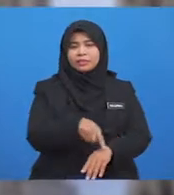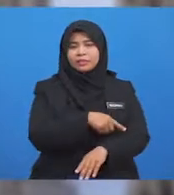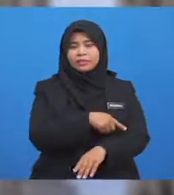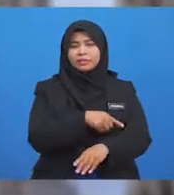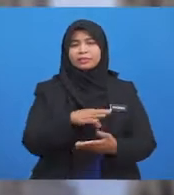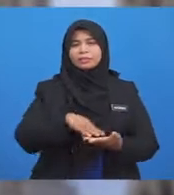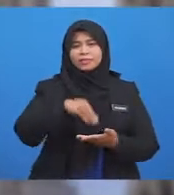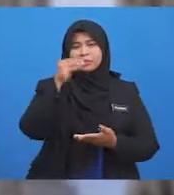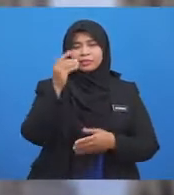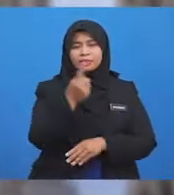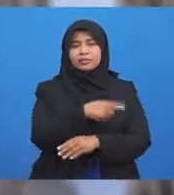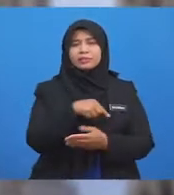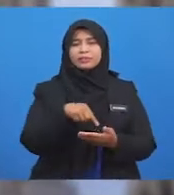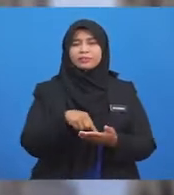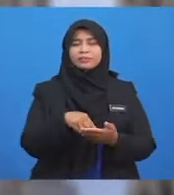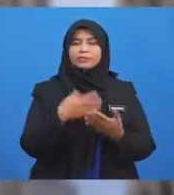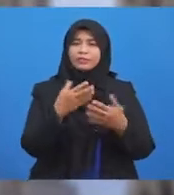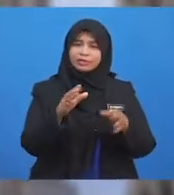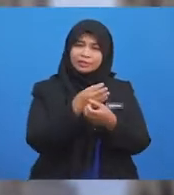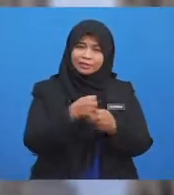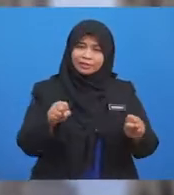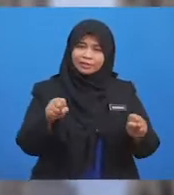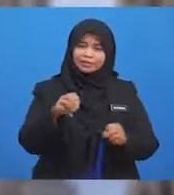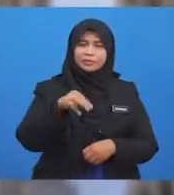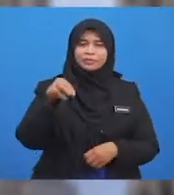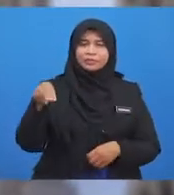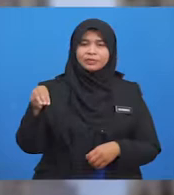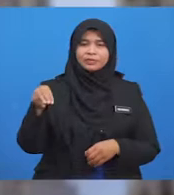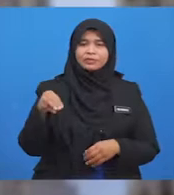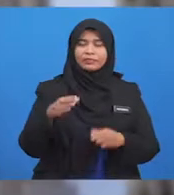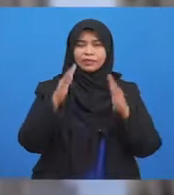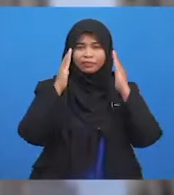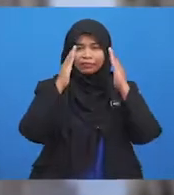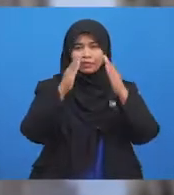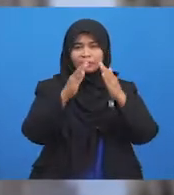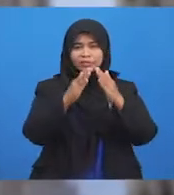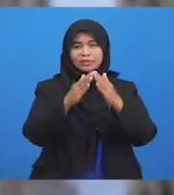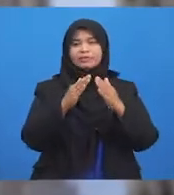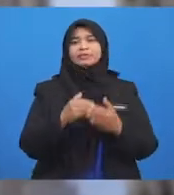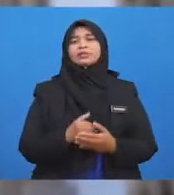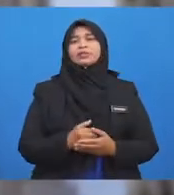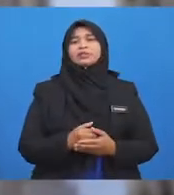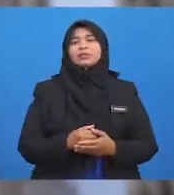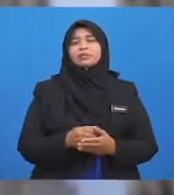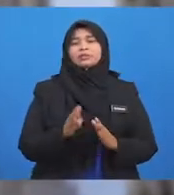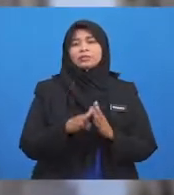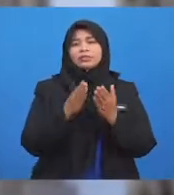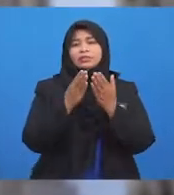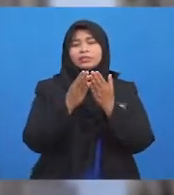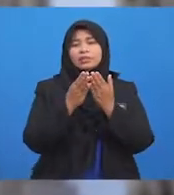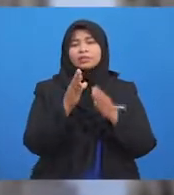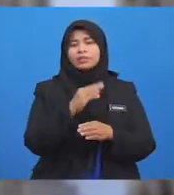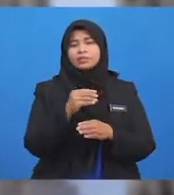kita hari ini. Sudah bersedia murid-murid? Tumpukan perhatian, fokus, berdoa dan